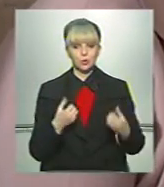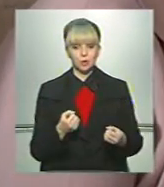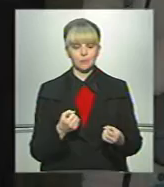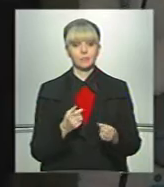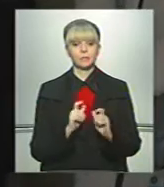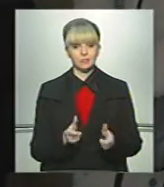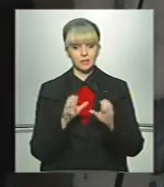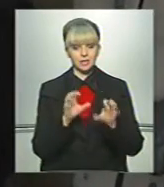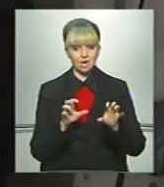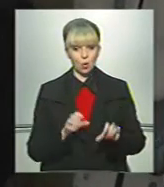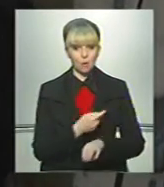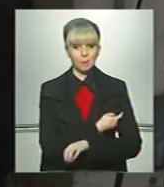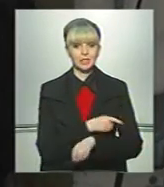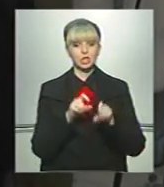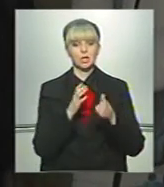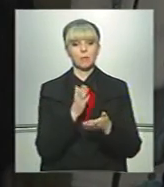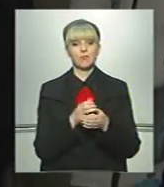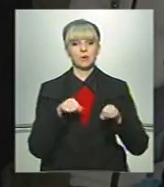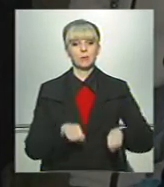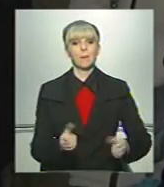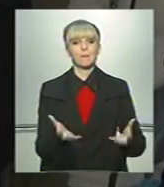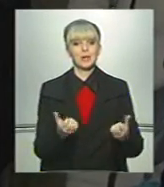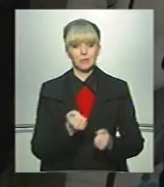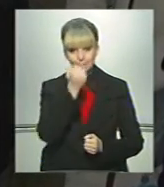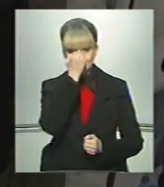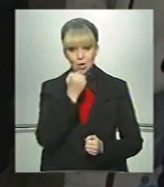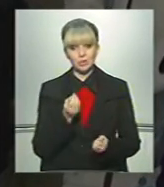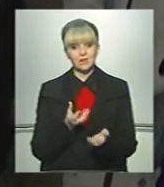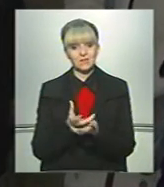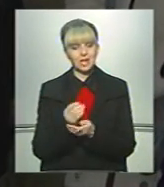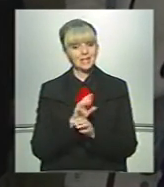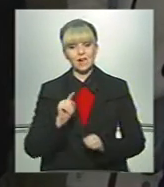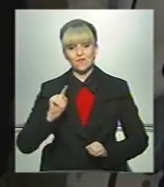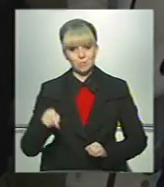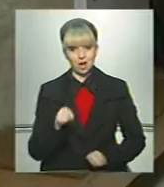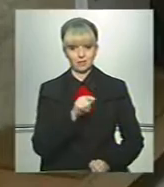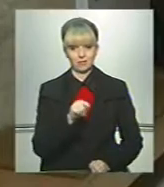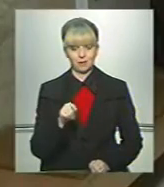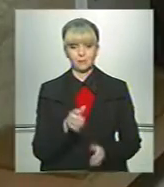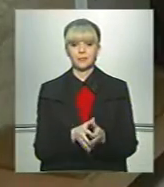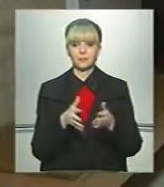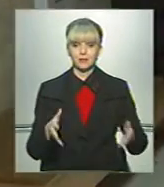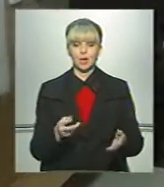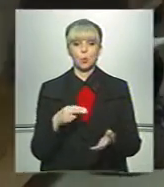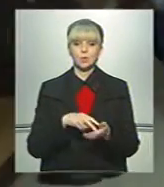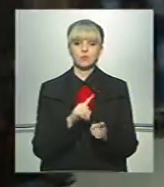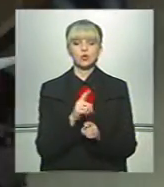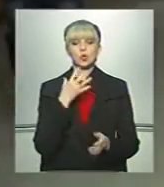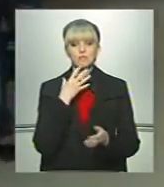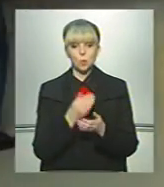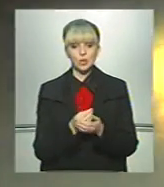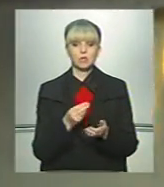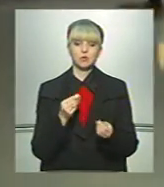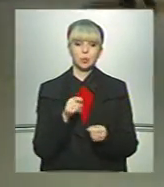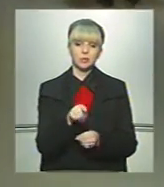з чинним законодавством, медичні заклади мають право приймати благодійні внески, а не вимагати їх. Ба більше встановлювати ще й свої суми